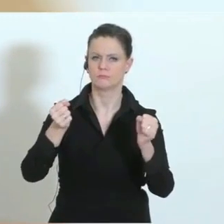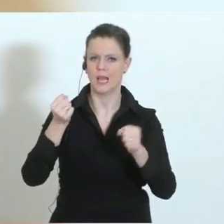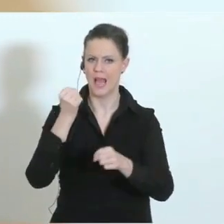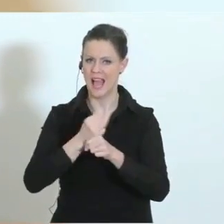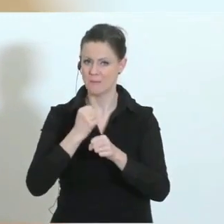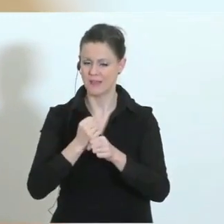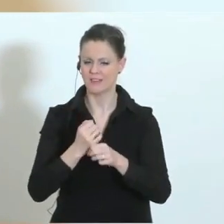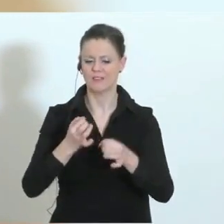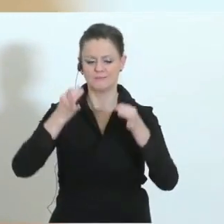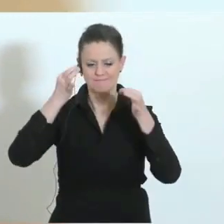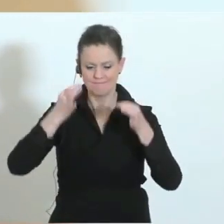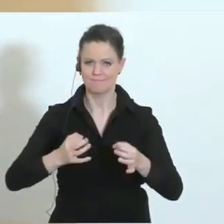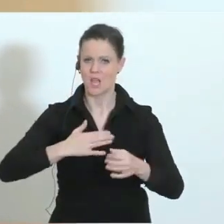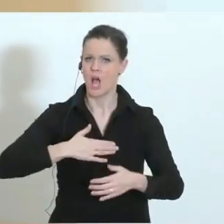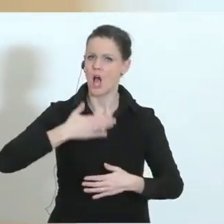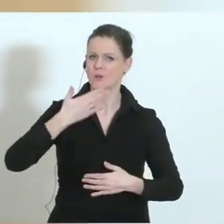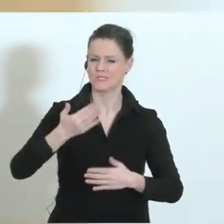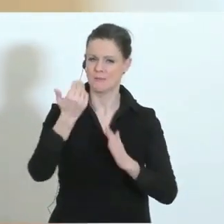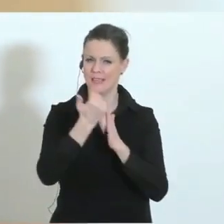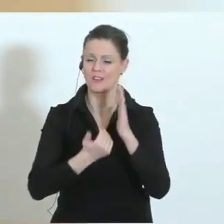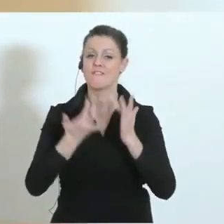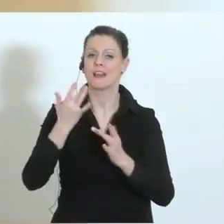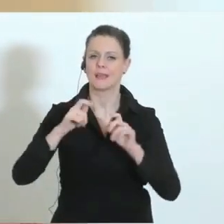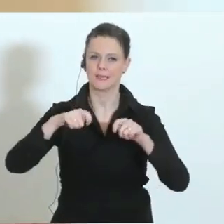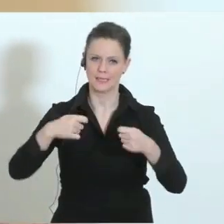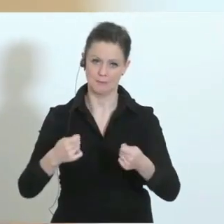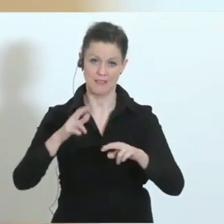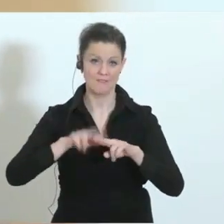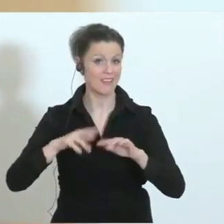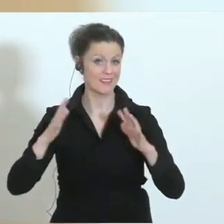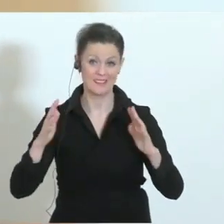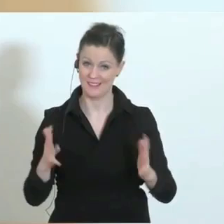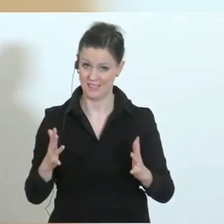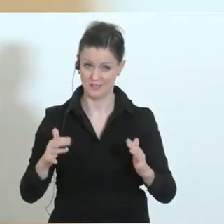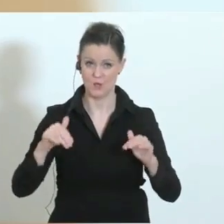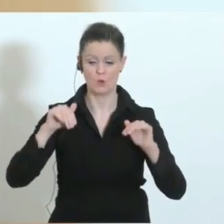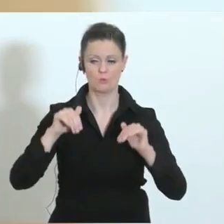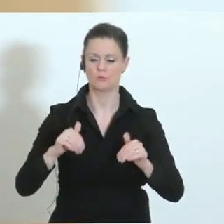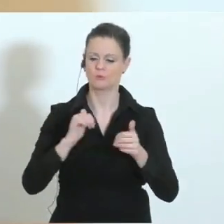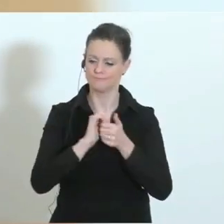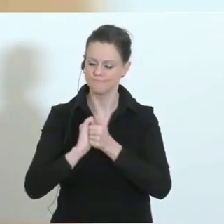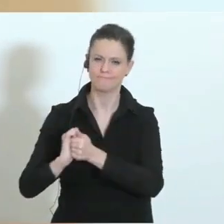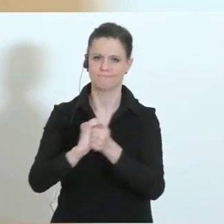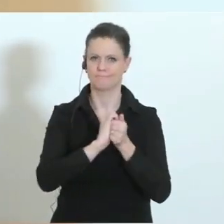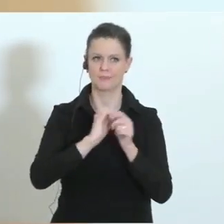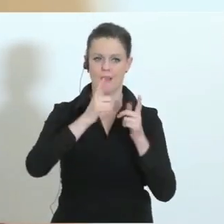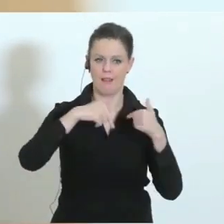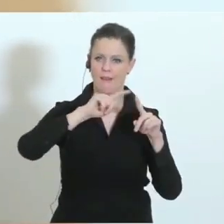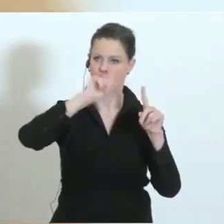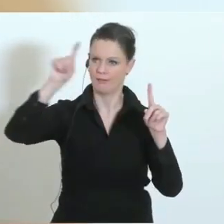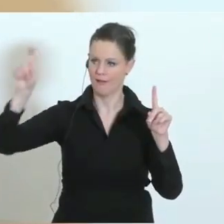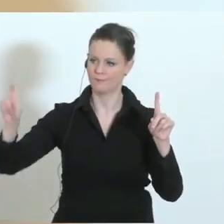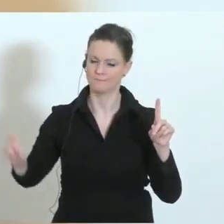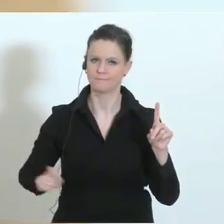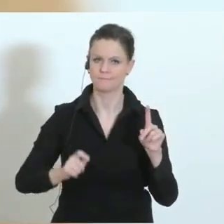Ausnahmeregelungen für diese Gruppe kommt. Wenn es dazu nicht kommt, dann bereiten wir uns gemeinsam mit den Ländern derzeit darauf vor, ein